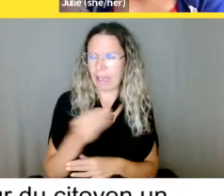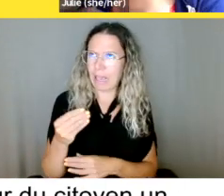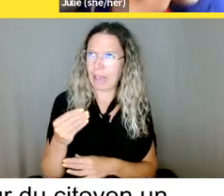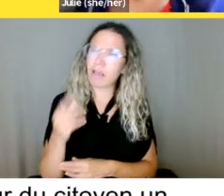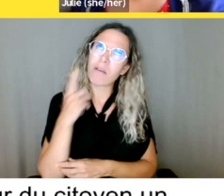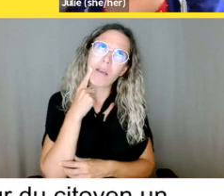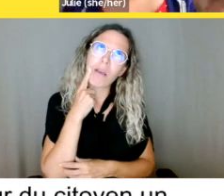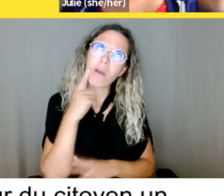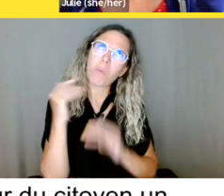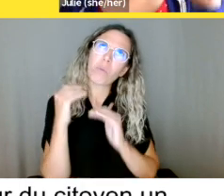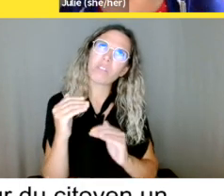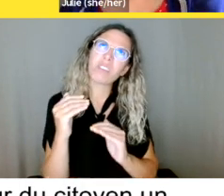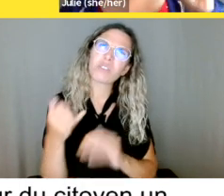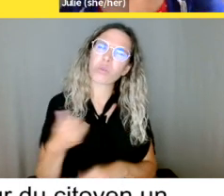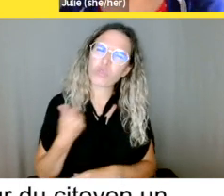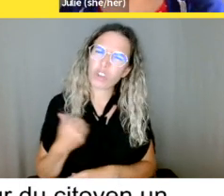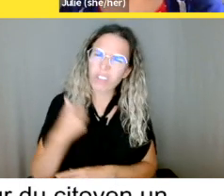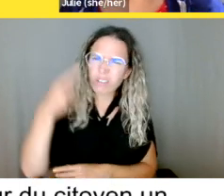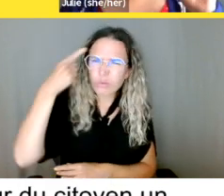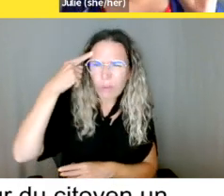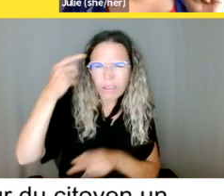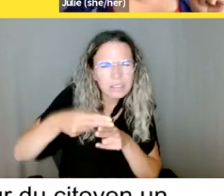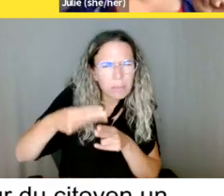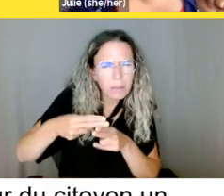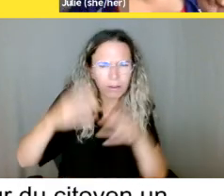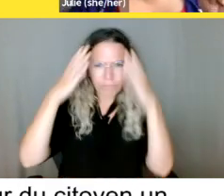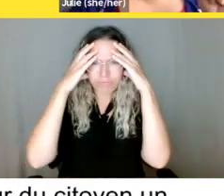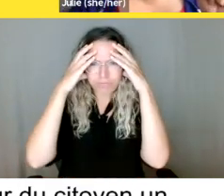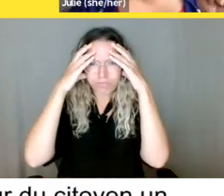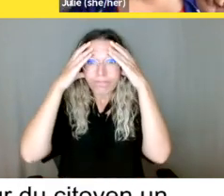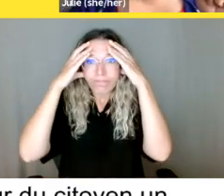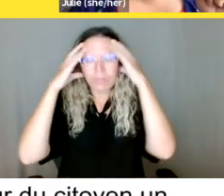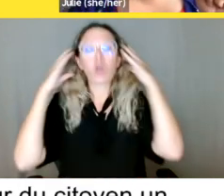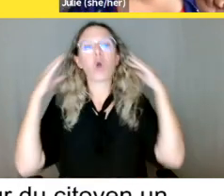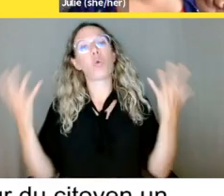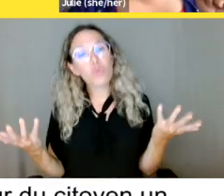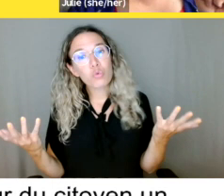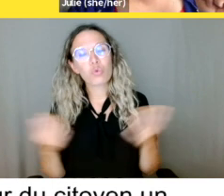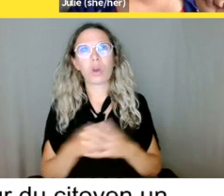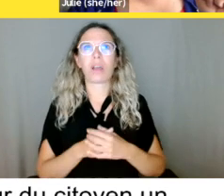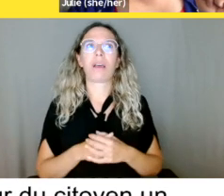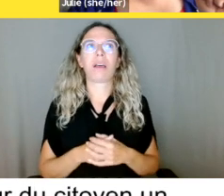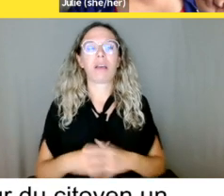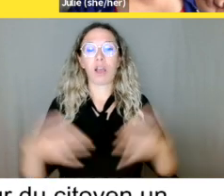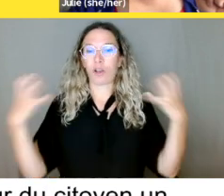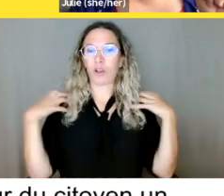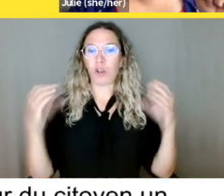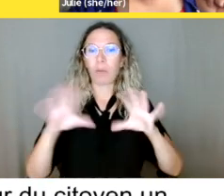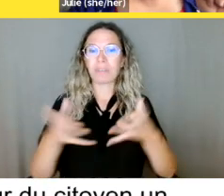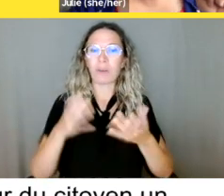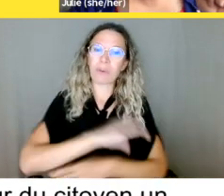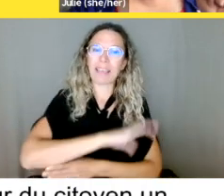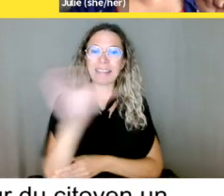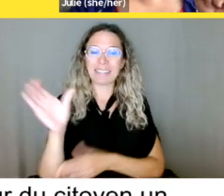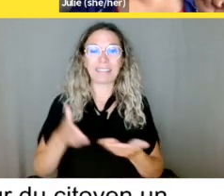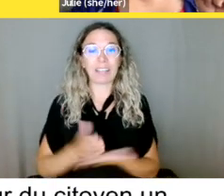la Commission canadienne des droits et libertés. Des droits? Droits et libertés? C ça?